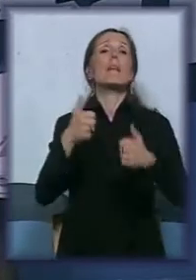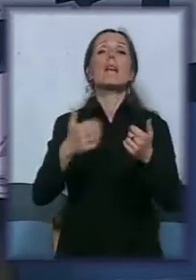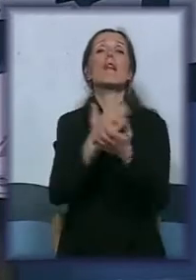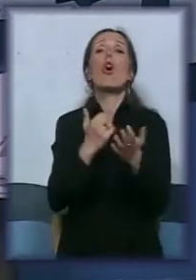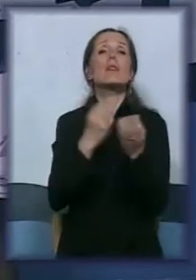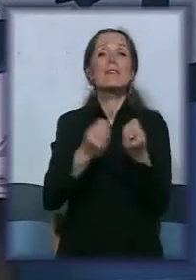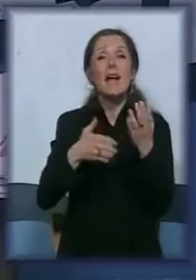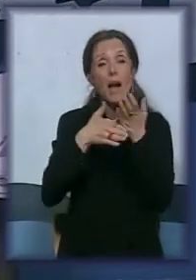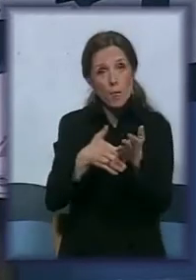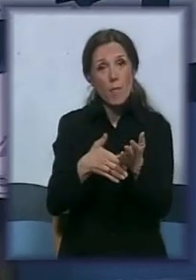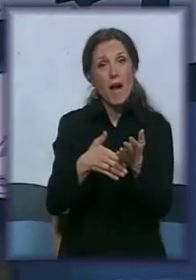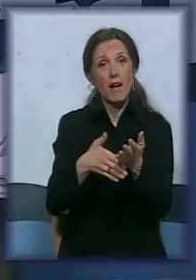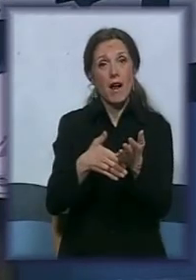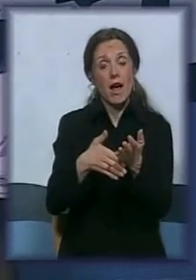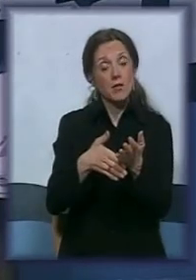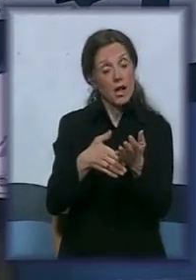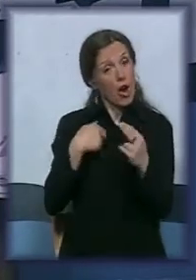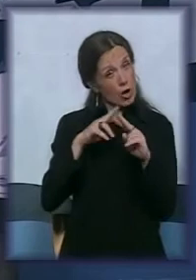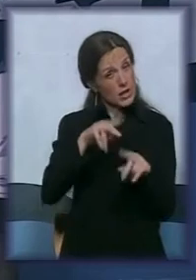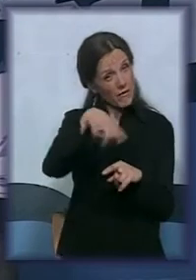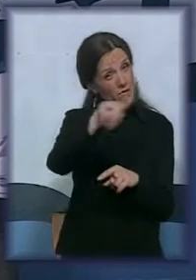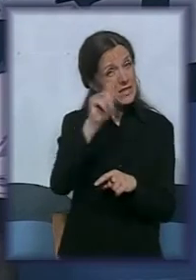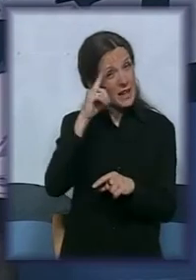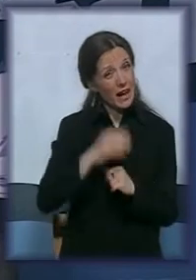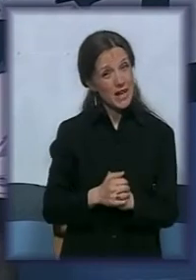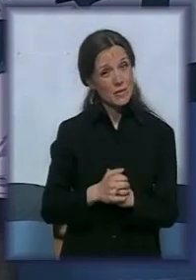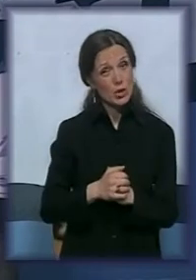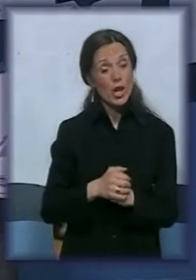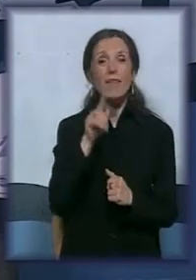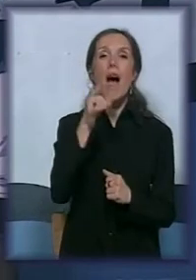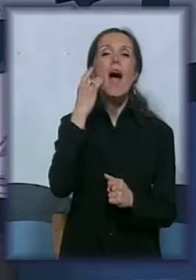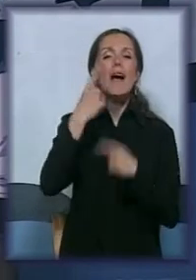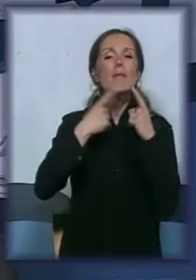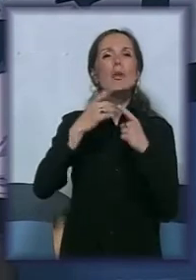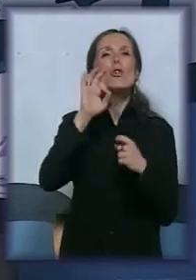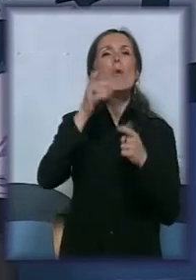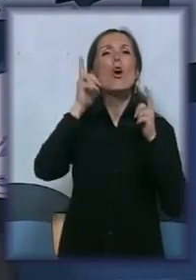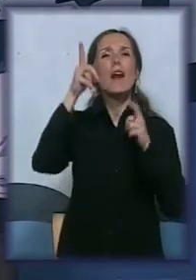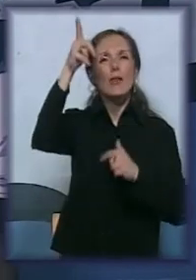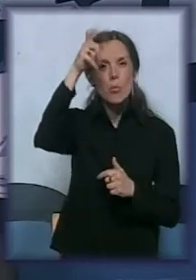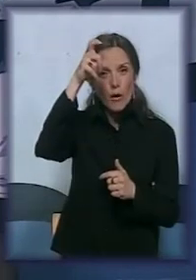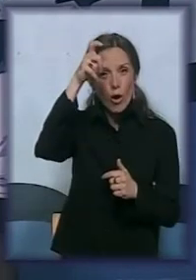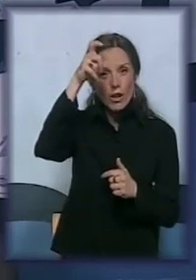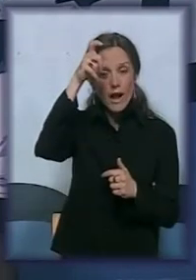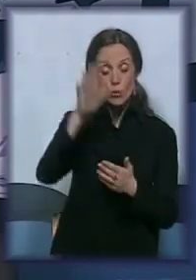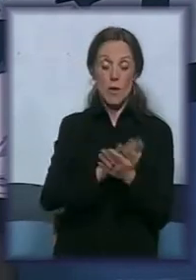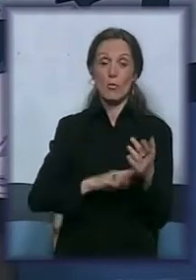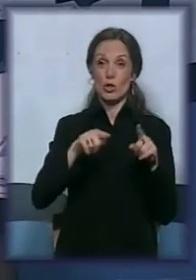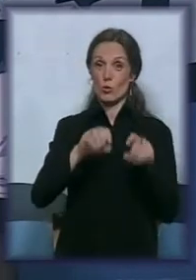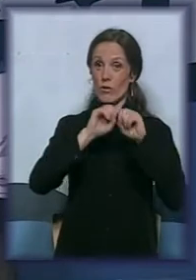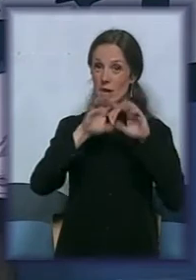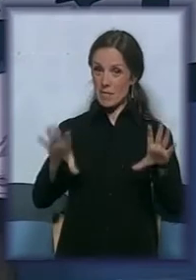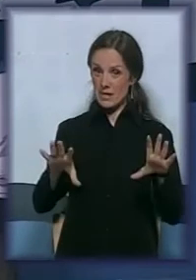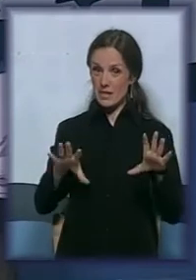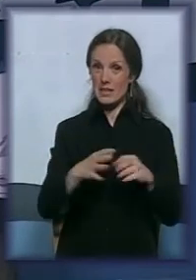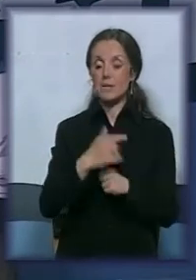Evo, ostavljam vas da razmišljate. Svakako, kada govorimo o gradu Beogradu na početku ove emisije, ja sam